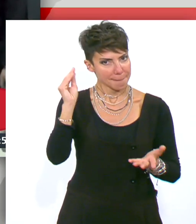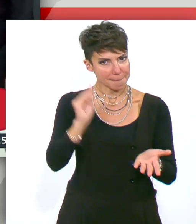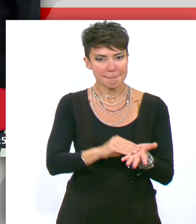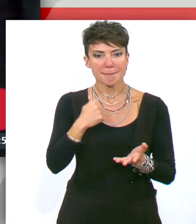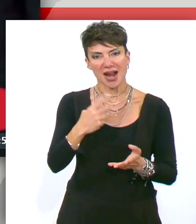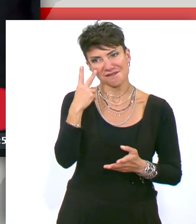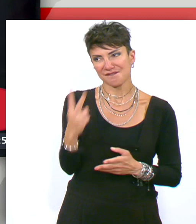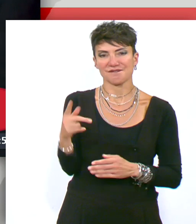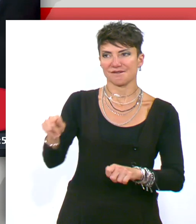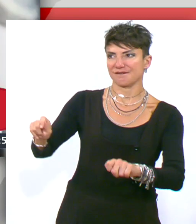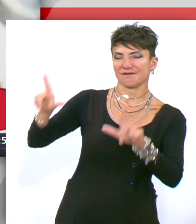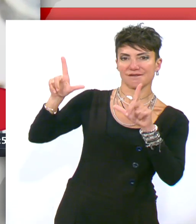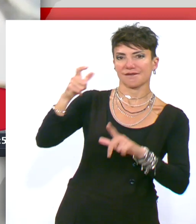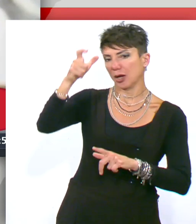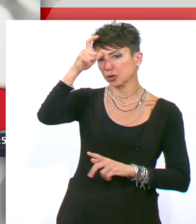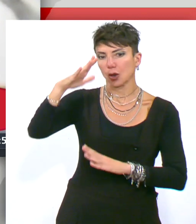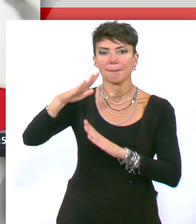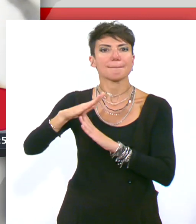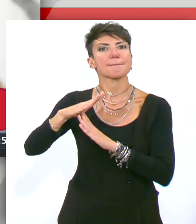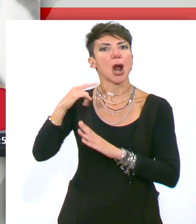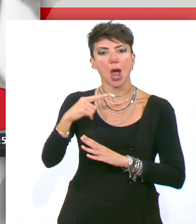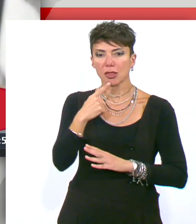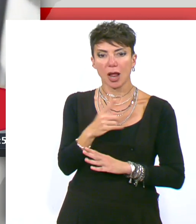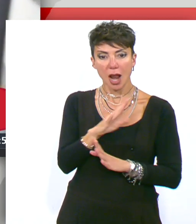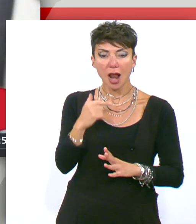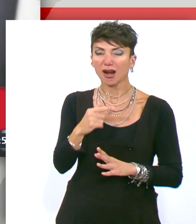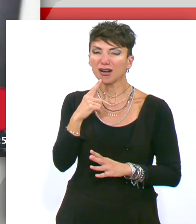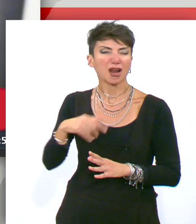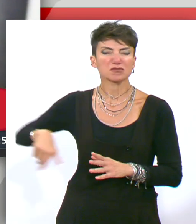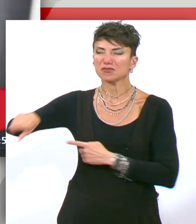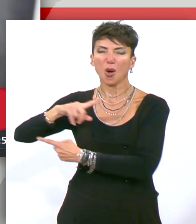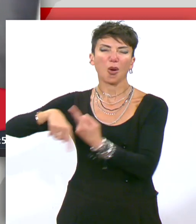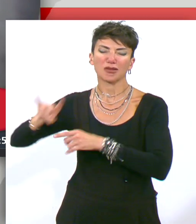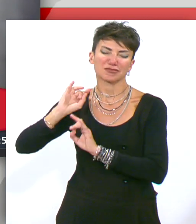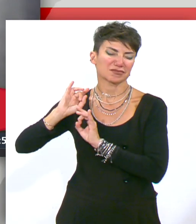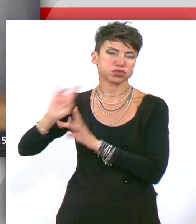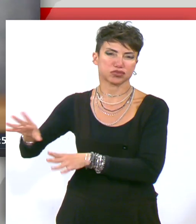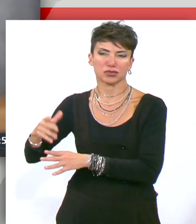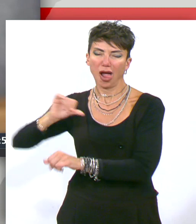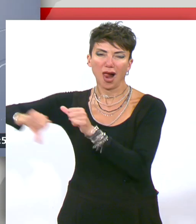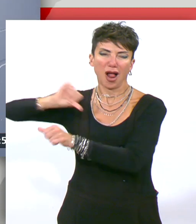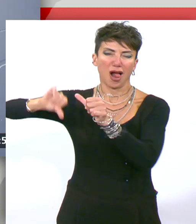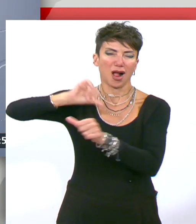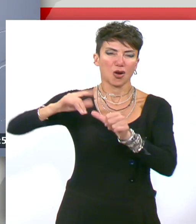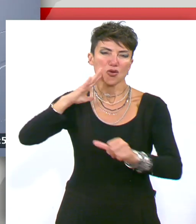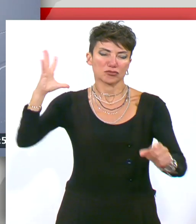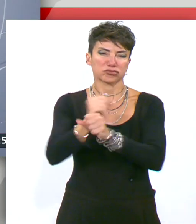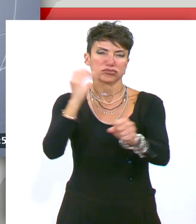Τούρκο Πρόεδρο, όλοι οι συνεργάτες του, είναι αναλώσιμοι μπροστά στην επίτευξη των στρατηγικών του στόχων.